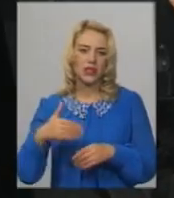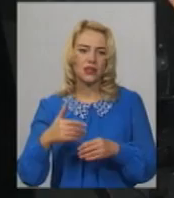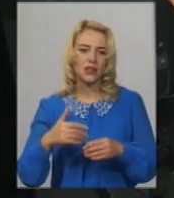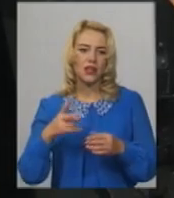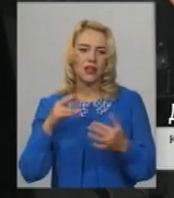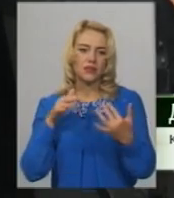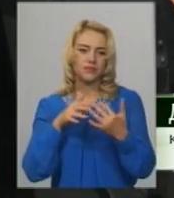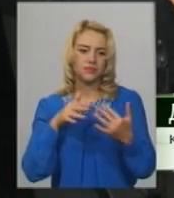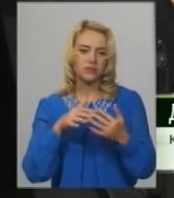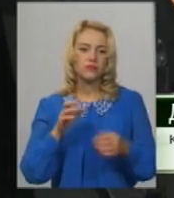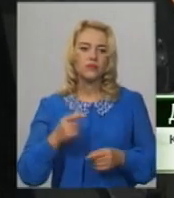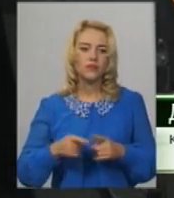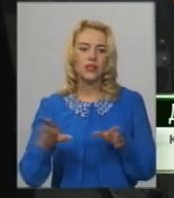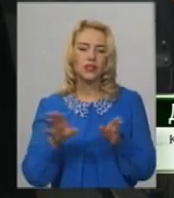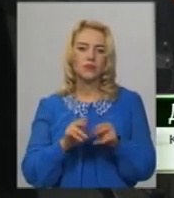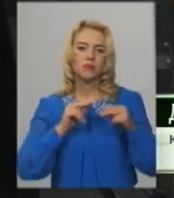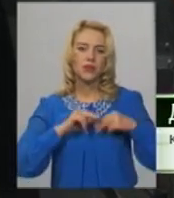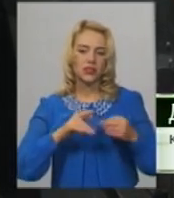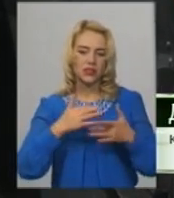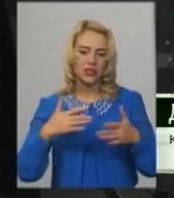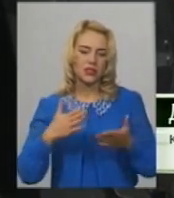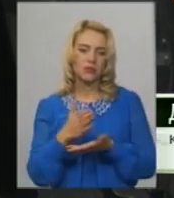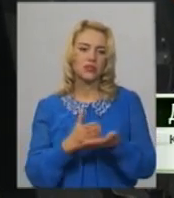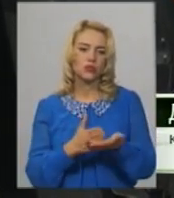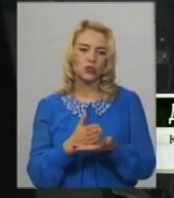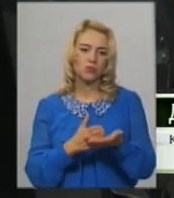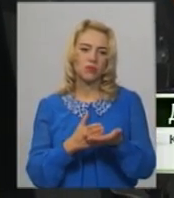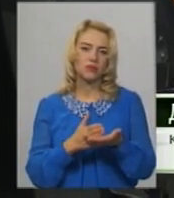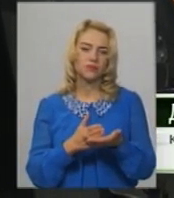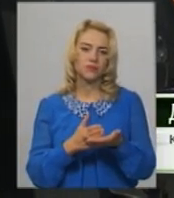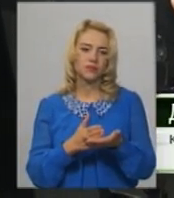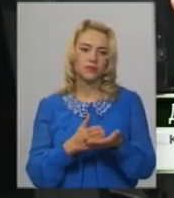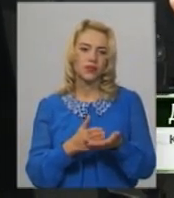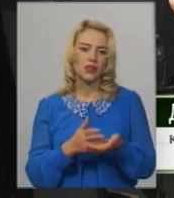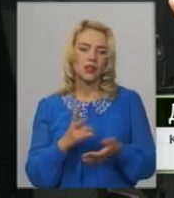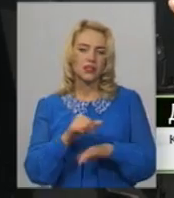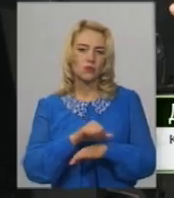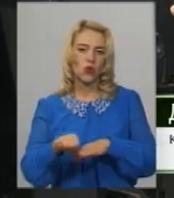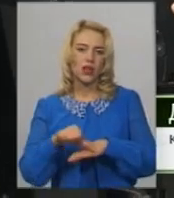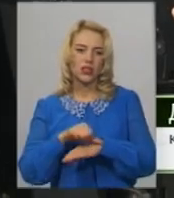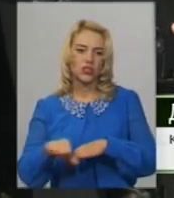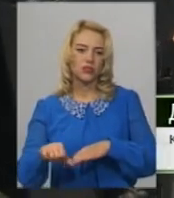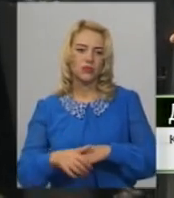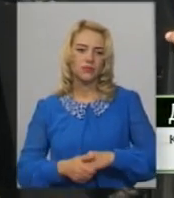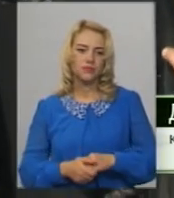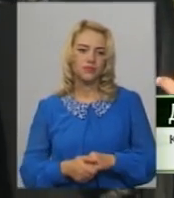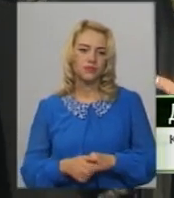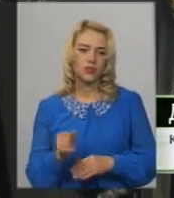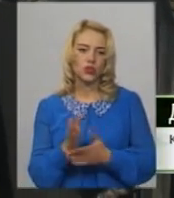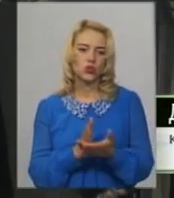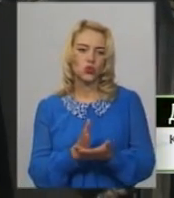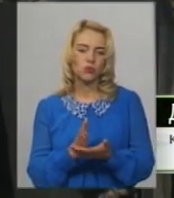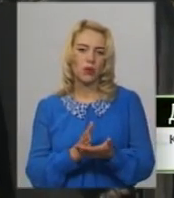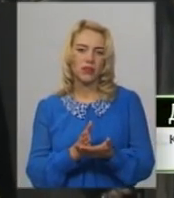«Співпраця з різними службами, особливо з пограничними та службами